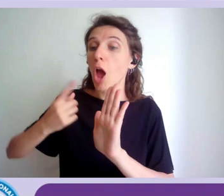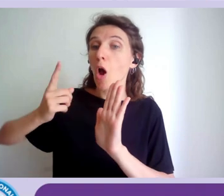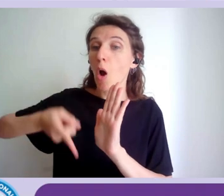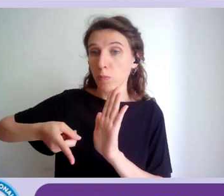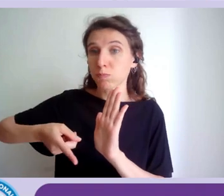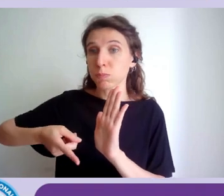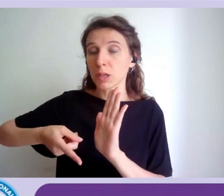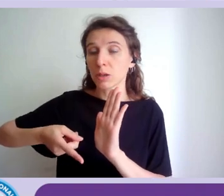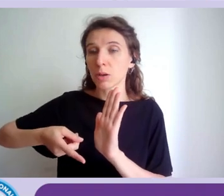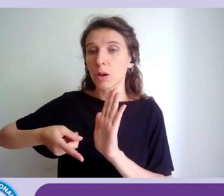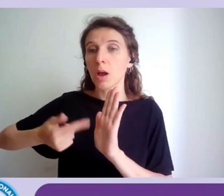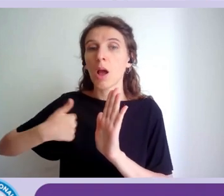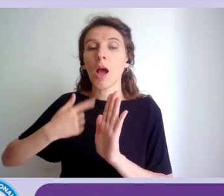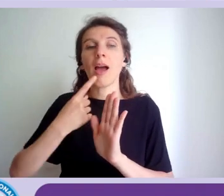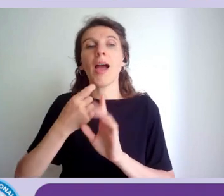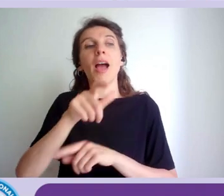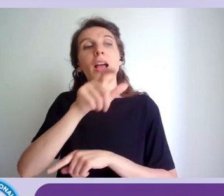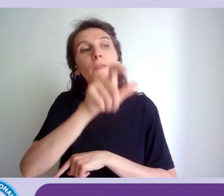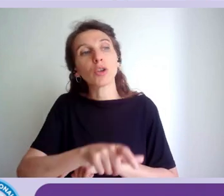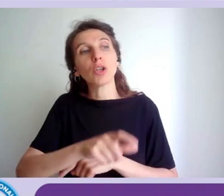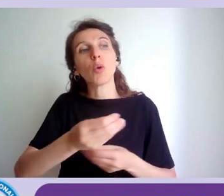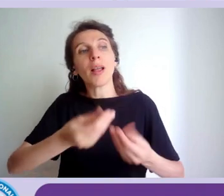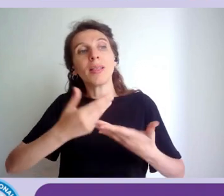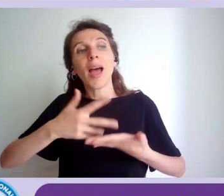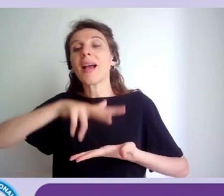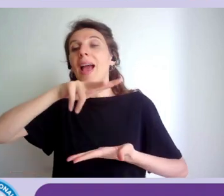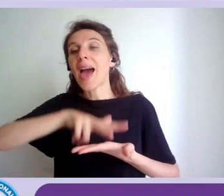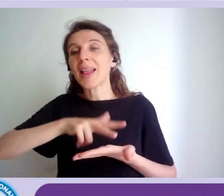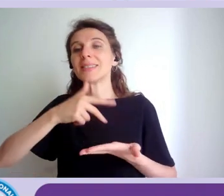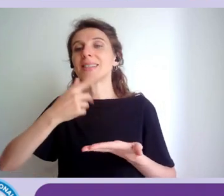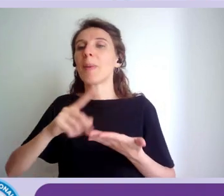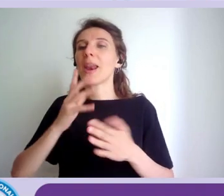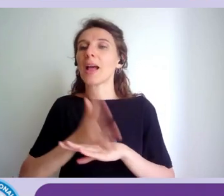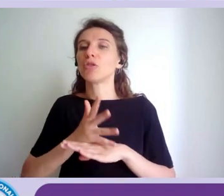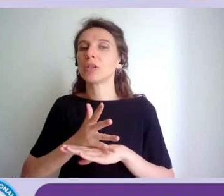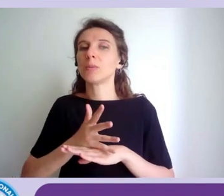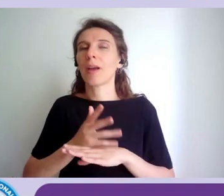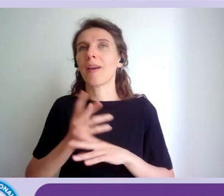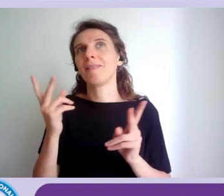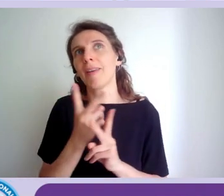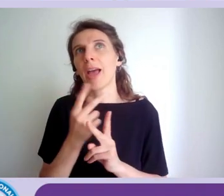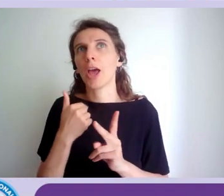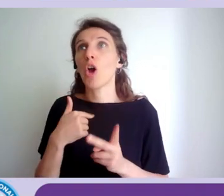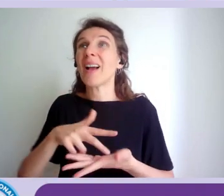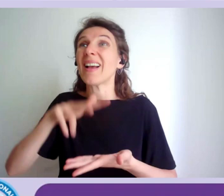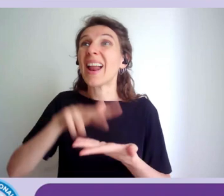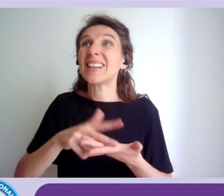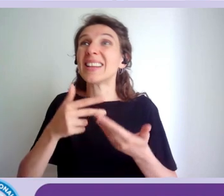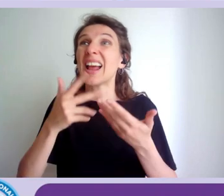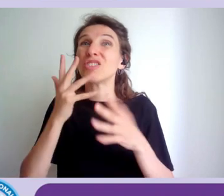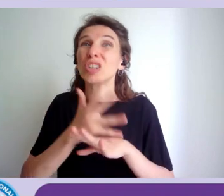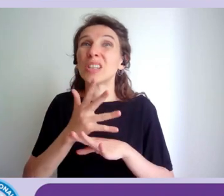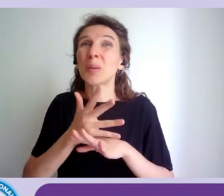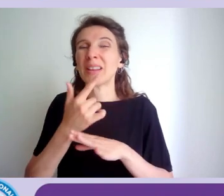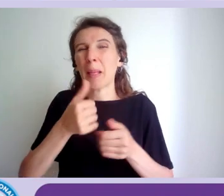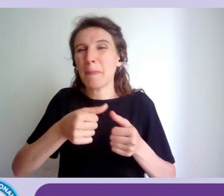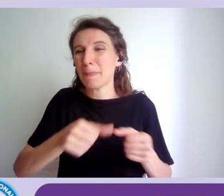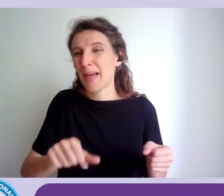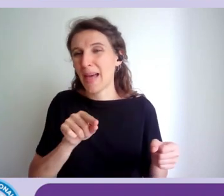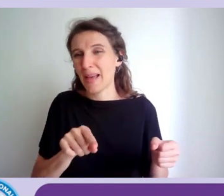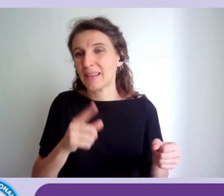si impegna a garantire accessibilità quello è un adempimento non è garantire accessibilità devo poi lavorare